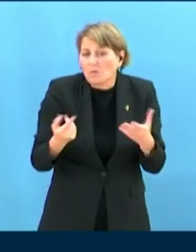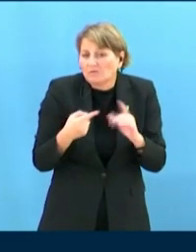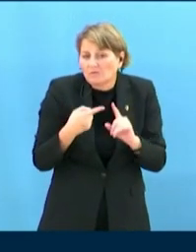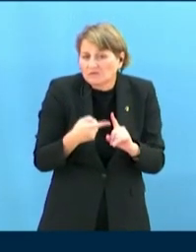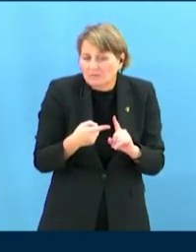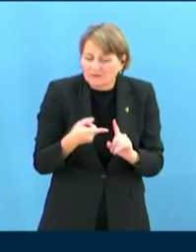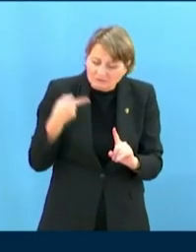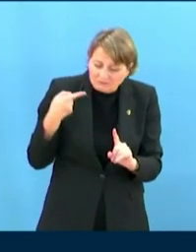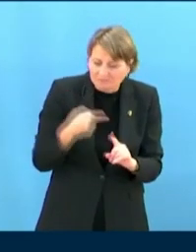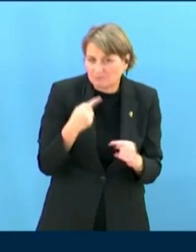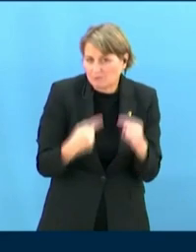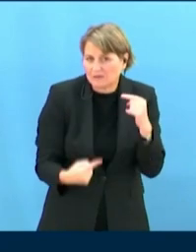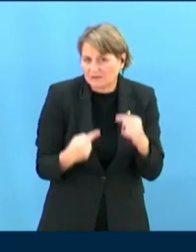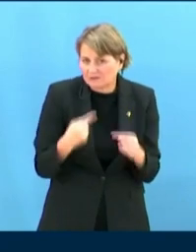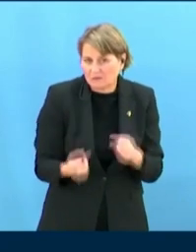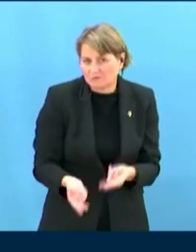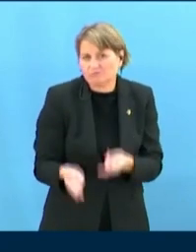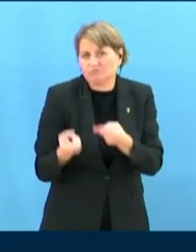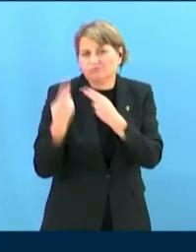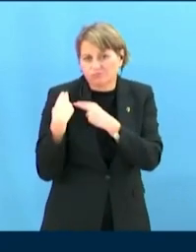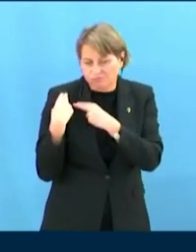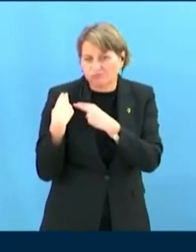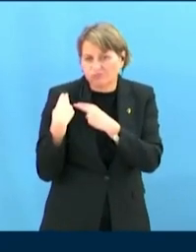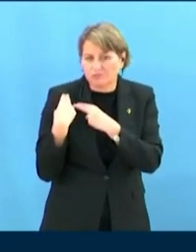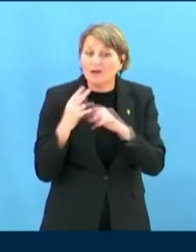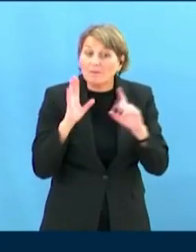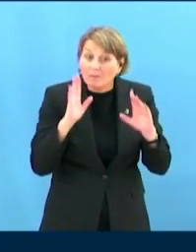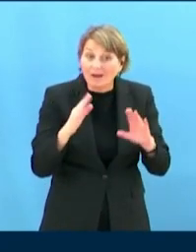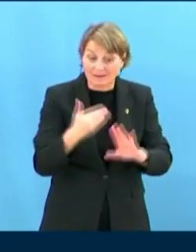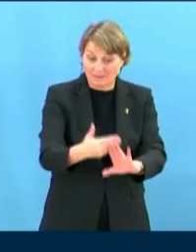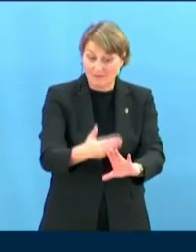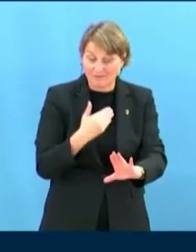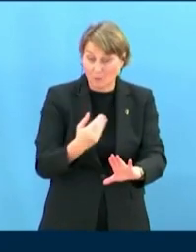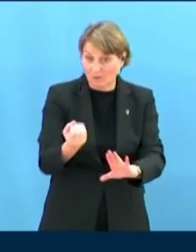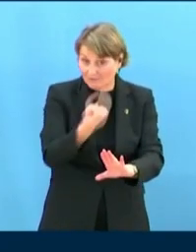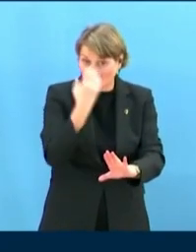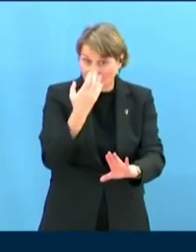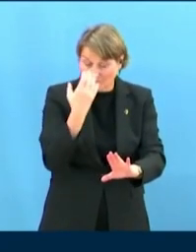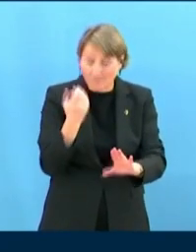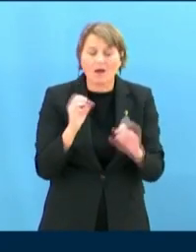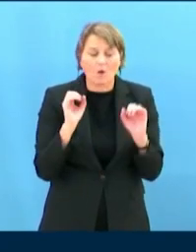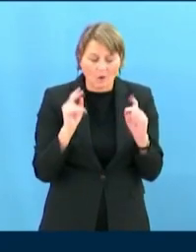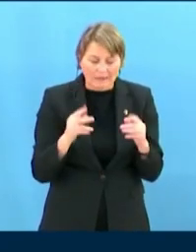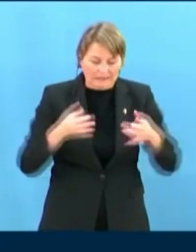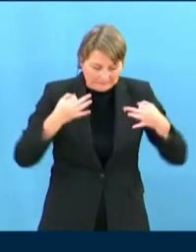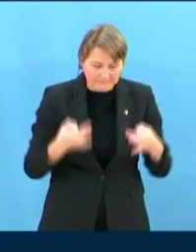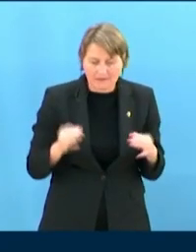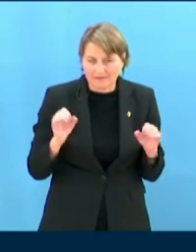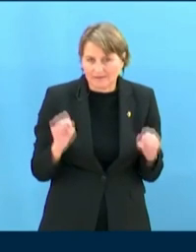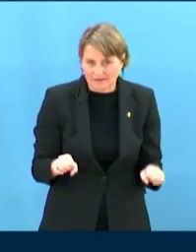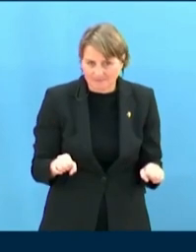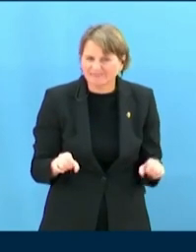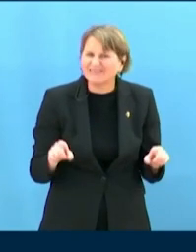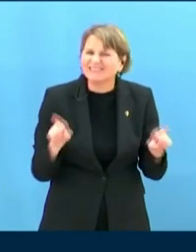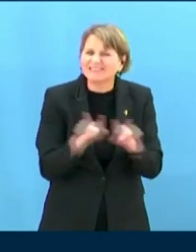cause par la population directement concernée, articles 5 et 6 de la Déclaration. La représentation officielle et juridique